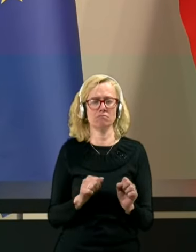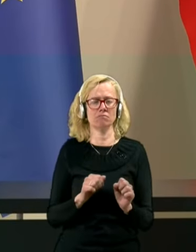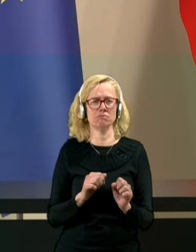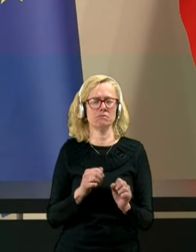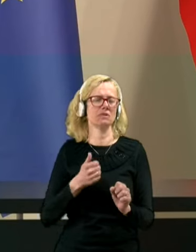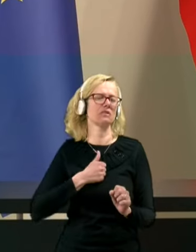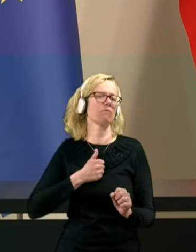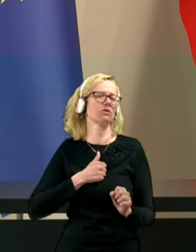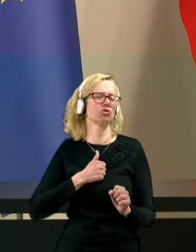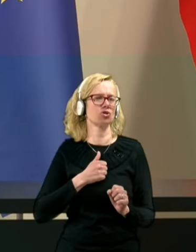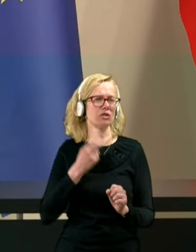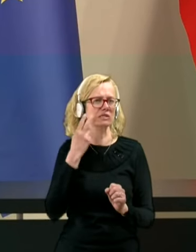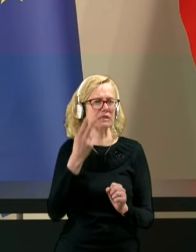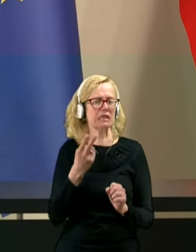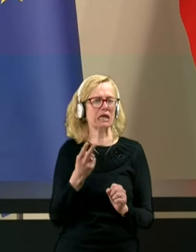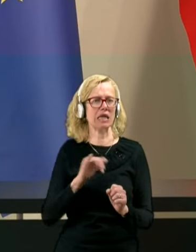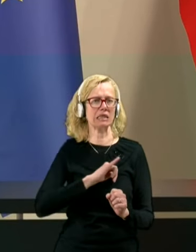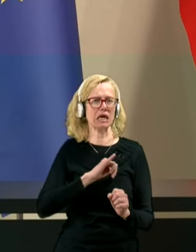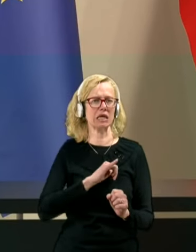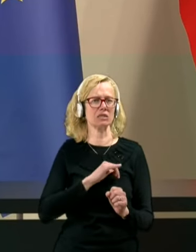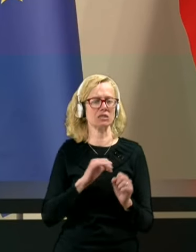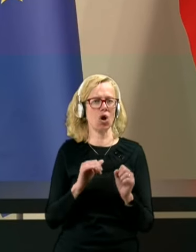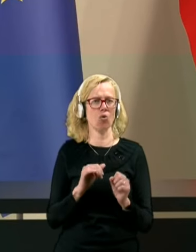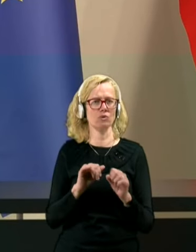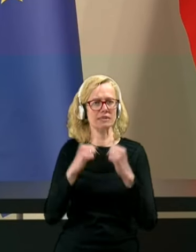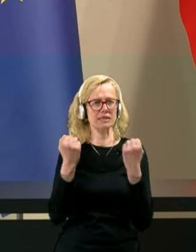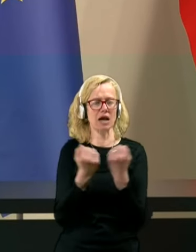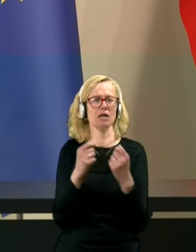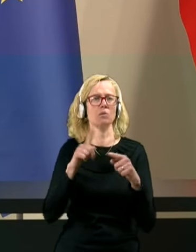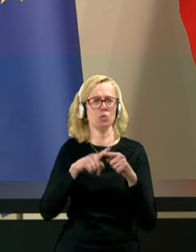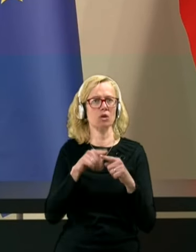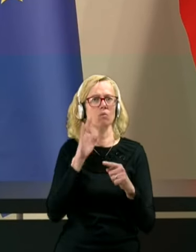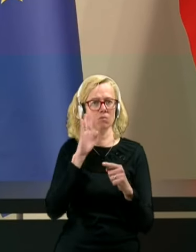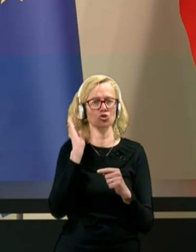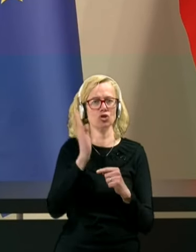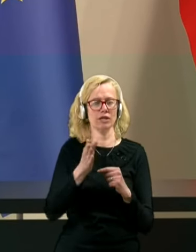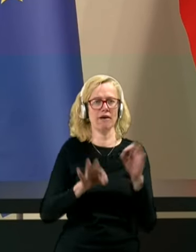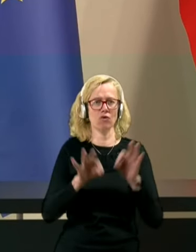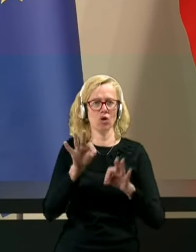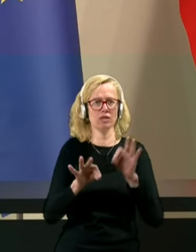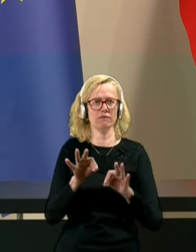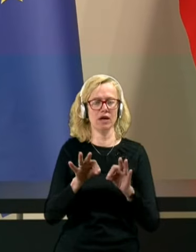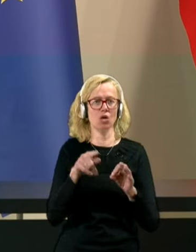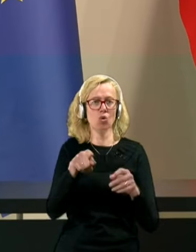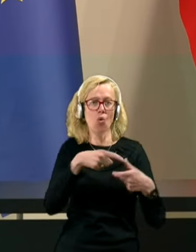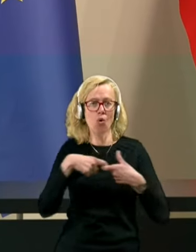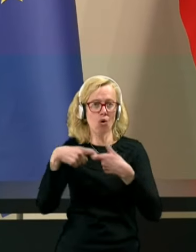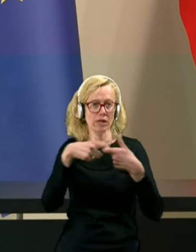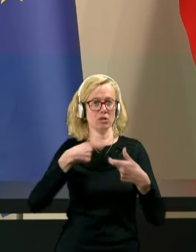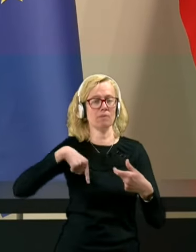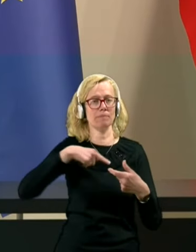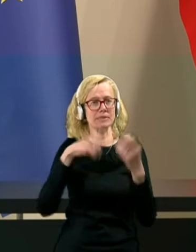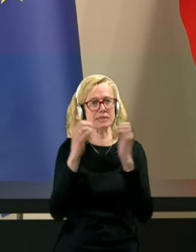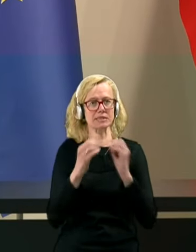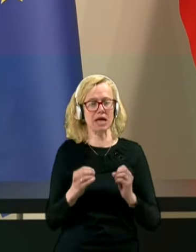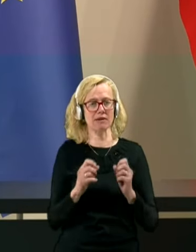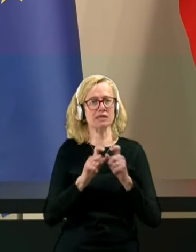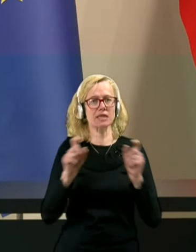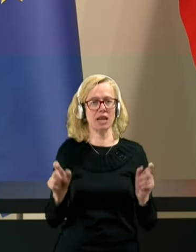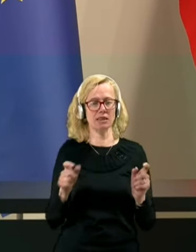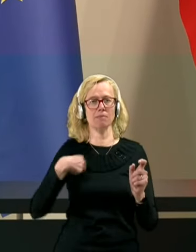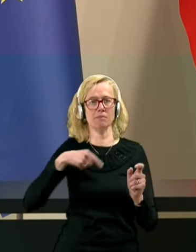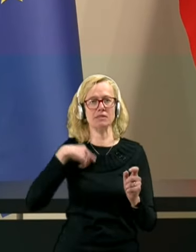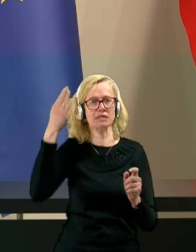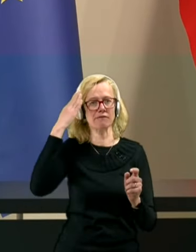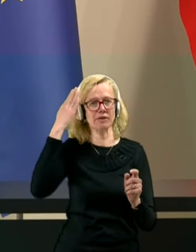z vidika interesov stranke, potem bi šli na volitve. To okolice smo se stavili zaradi tega, kjer smo se zavedali,